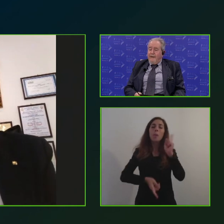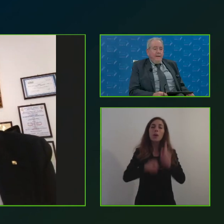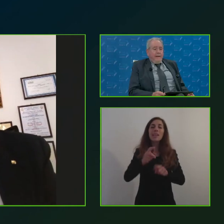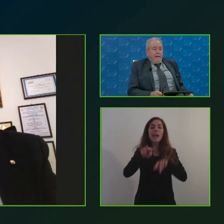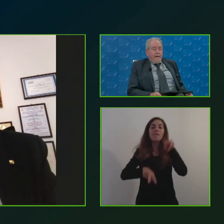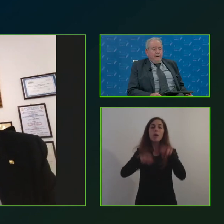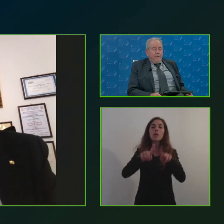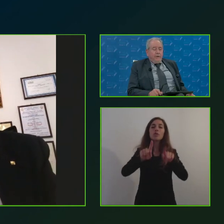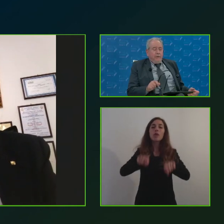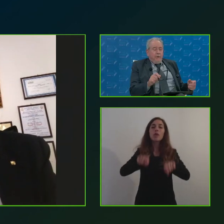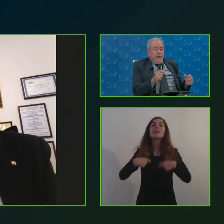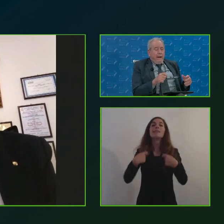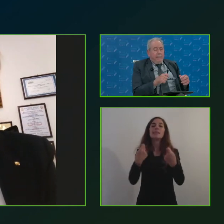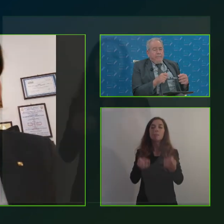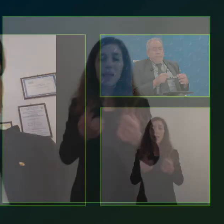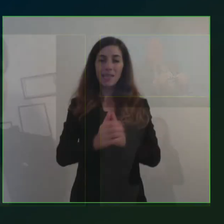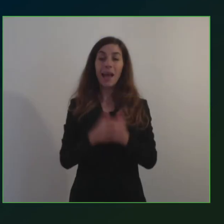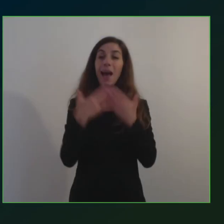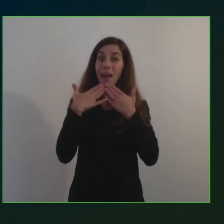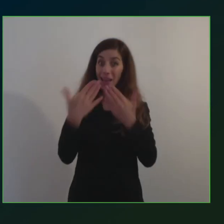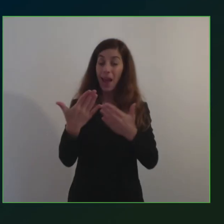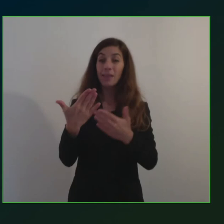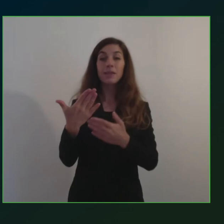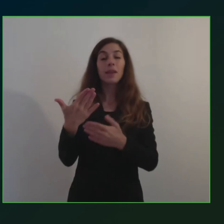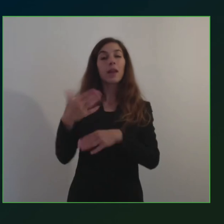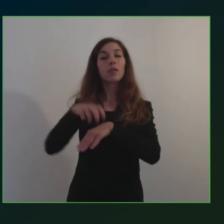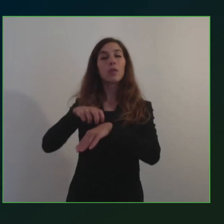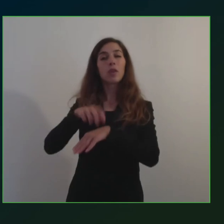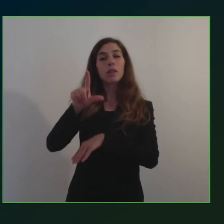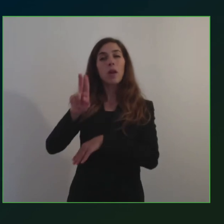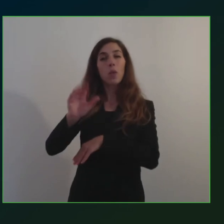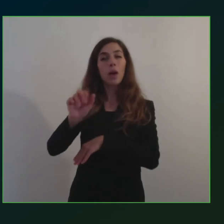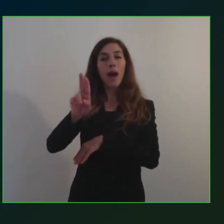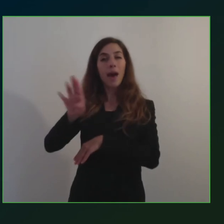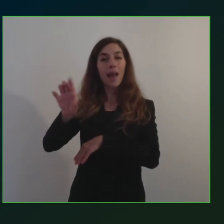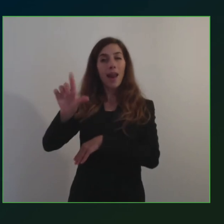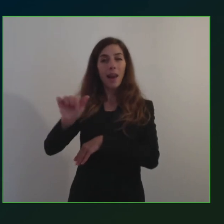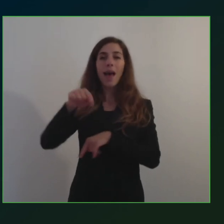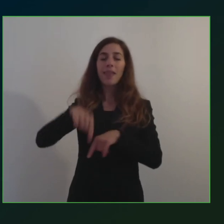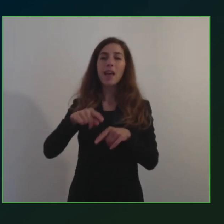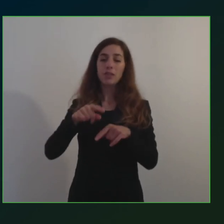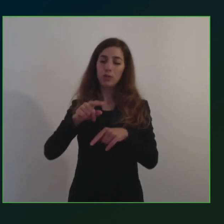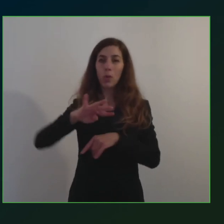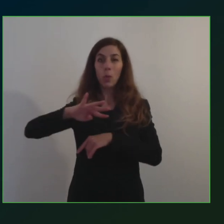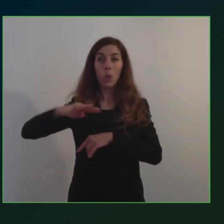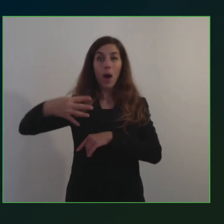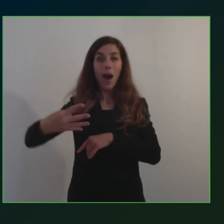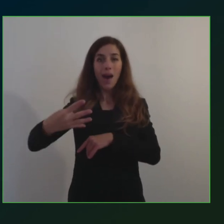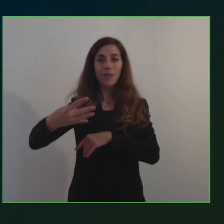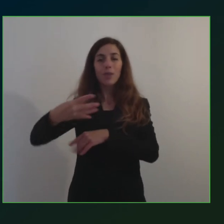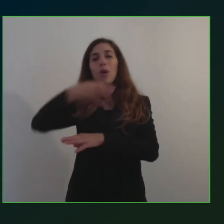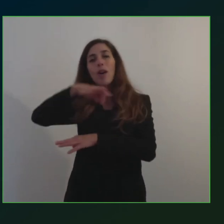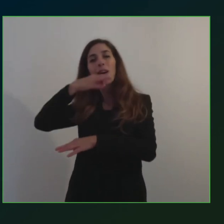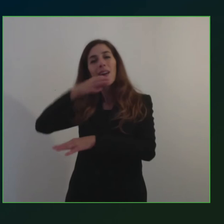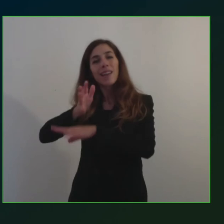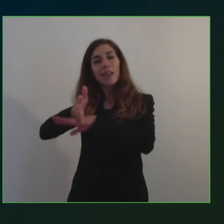Grazie. Grazie dottoressa Luccarell. Passiamo adesso al quarto intervento che rappresenta il